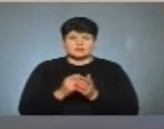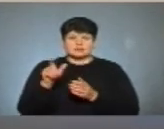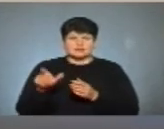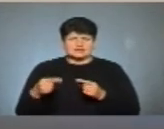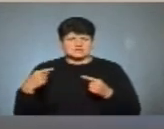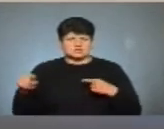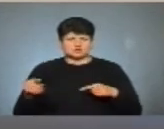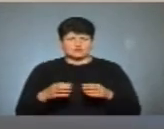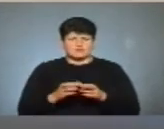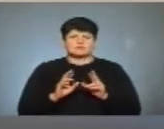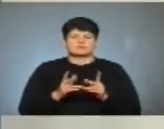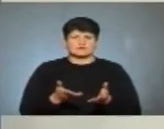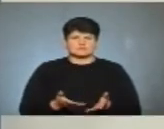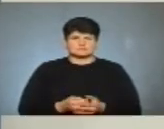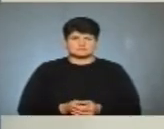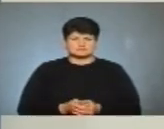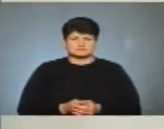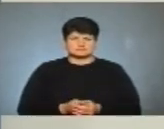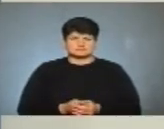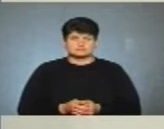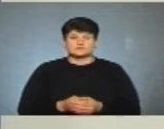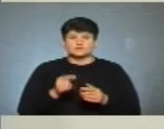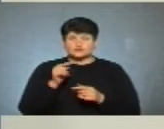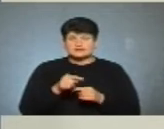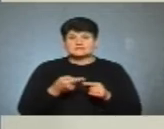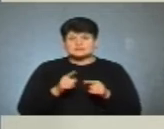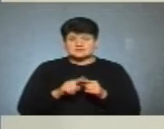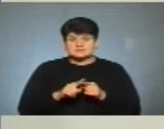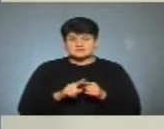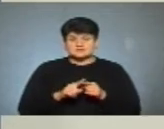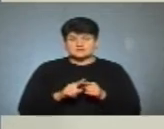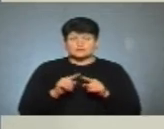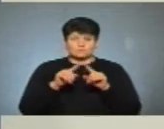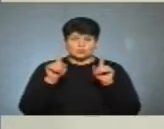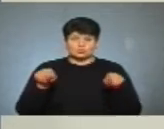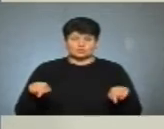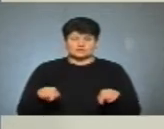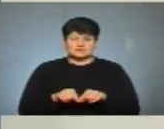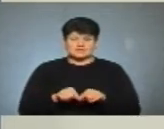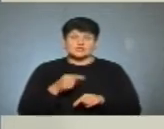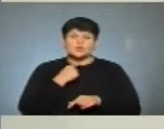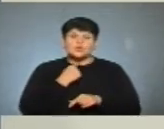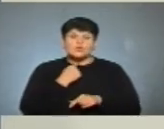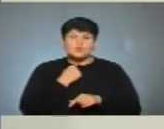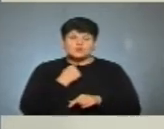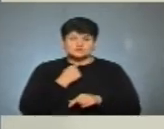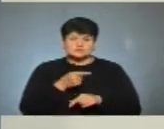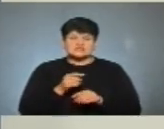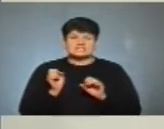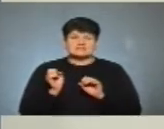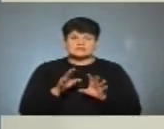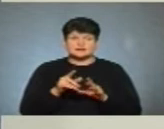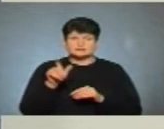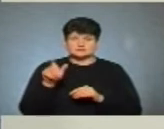партії, як тоді? Тоді цей бюлетень буде зарахований, голос, який відповідно віддав